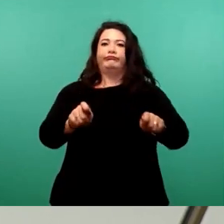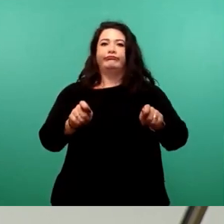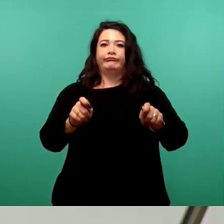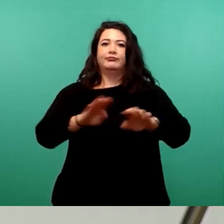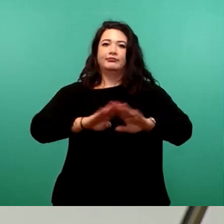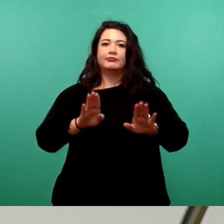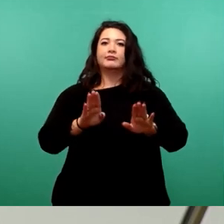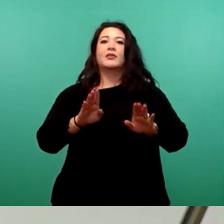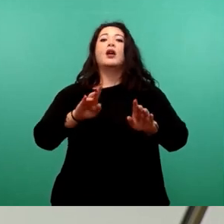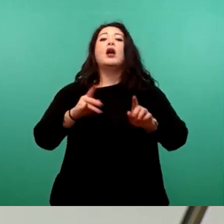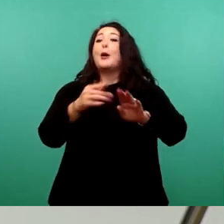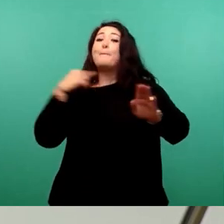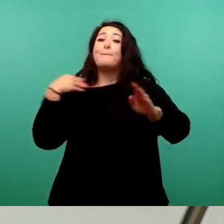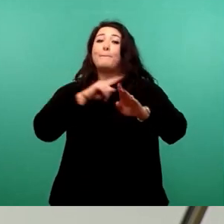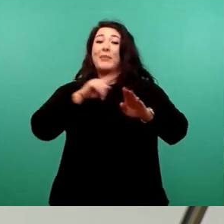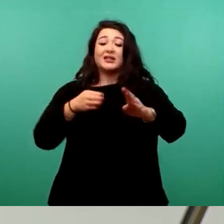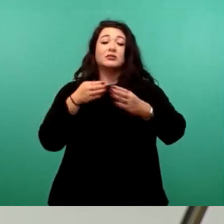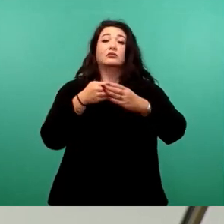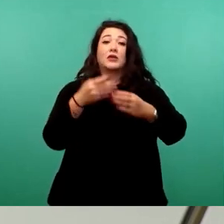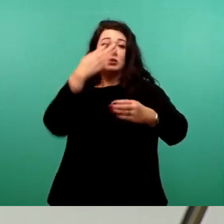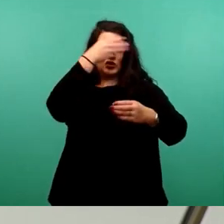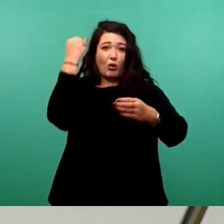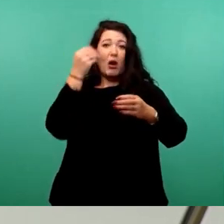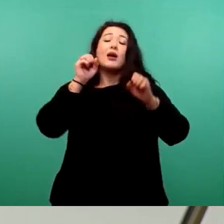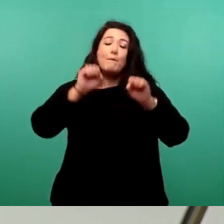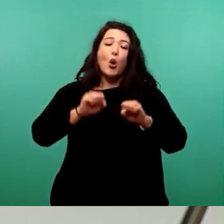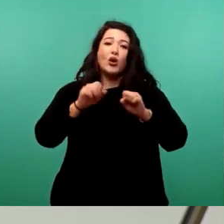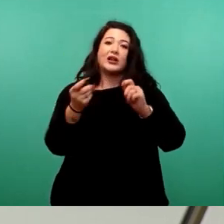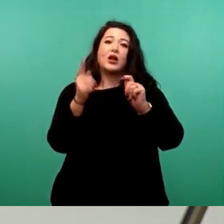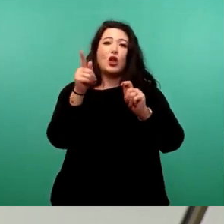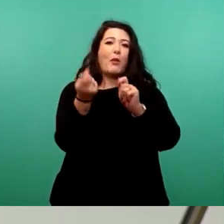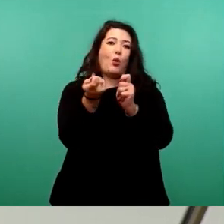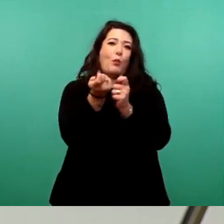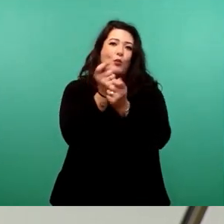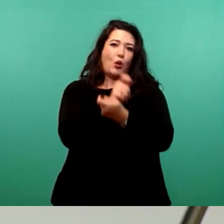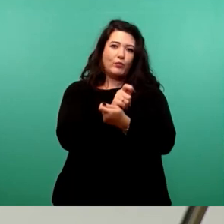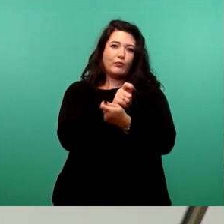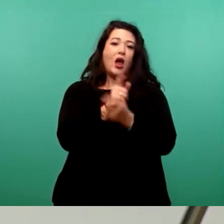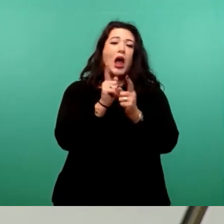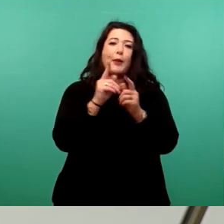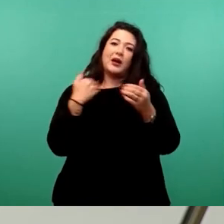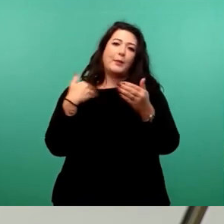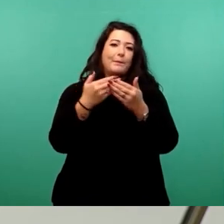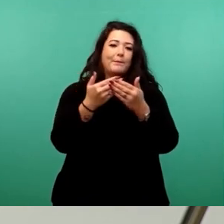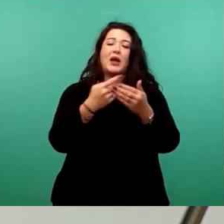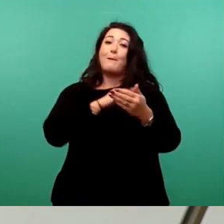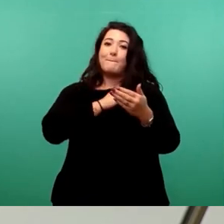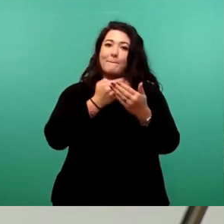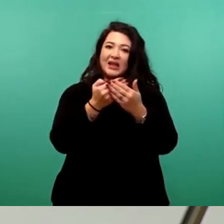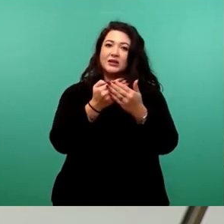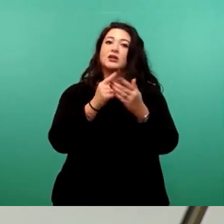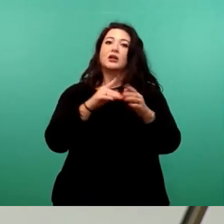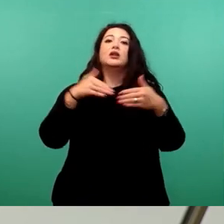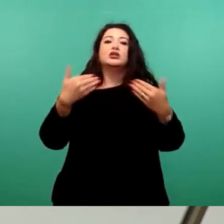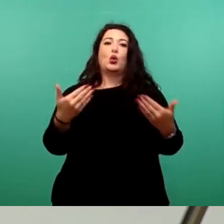zu Veränderungen kommt in den Verteilungen der Sekretärinnen und Sekretärstellen. Aber zunächst erstmal haben wir diese 18 VZE so